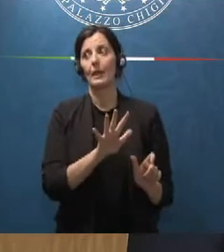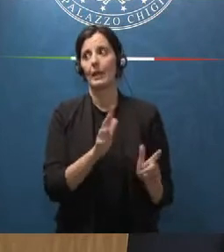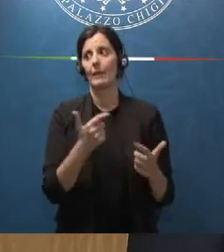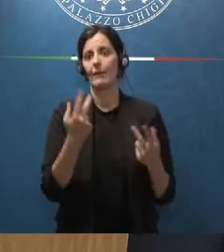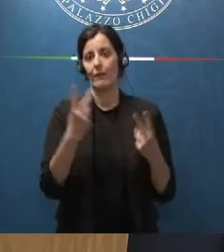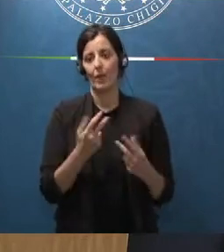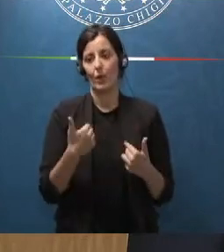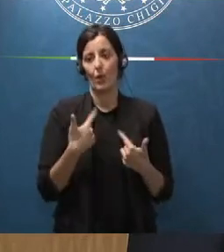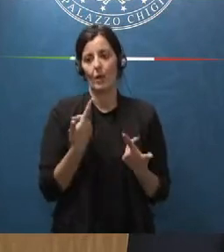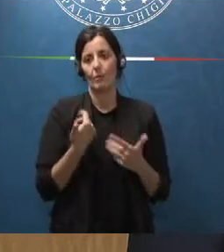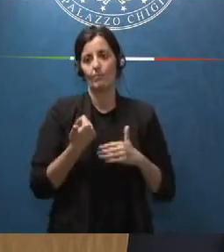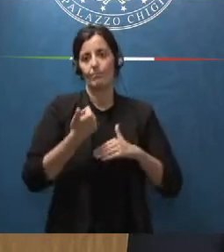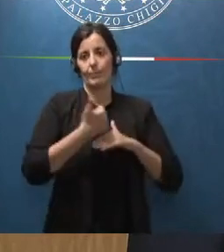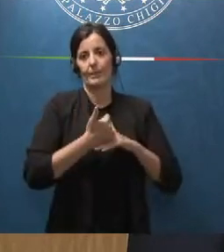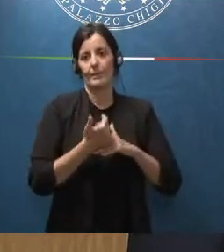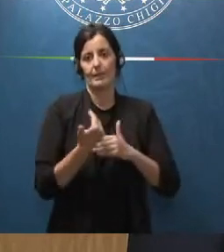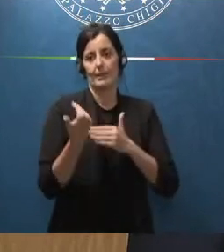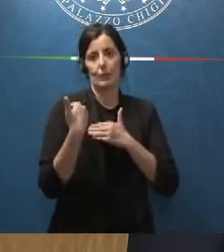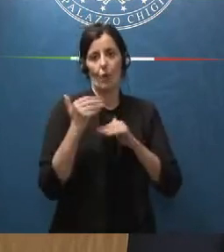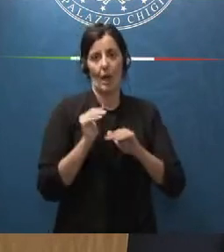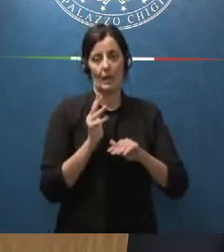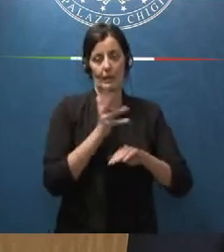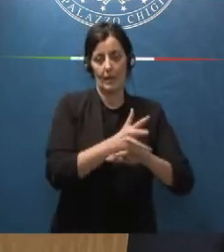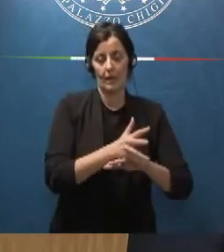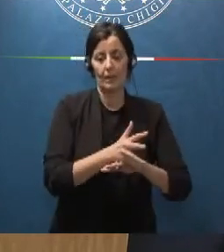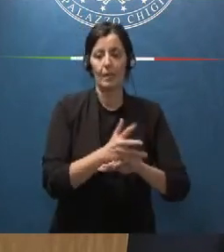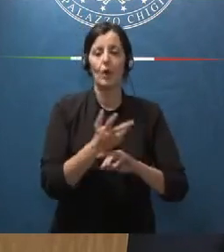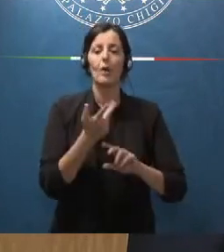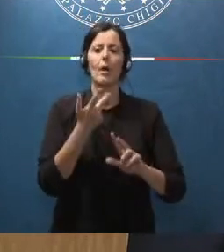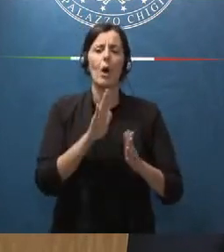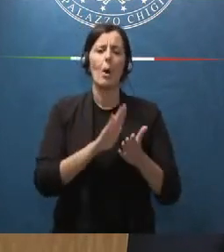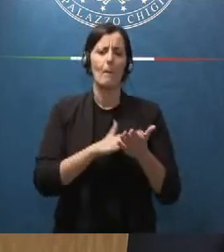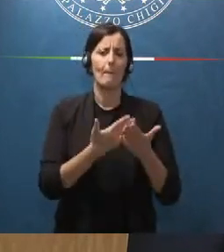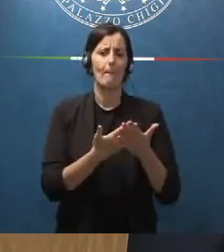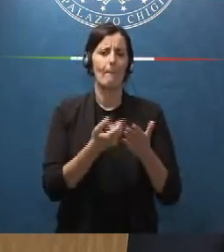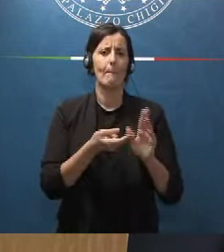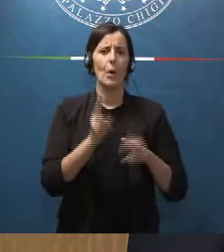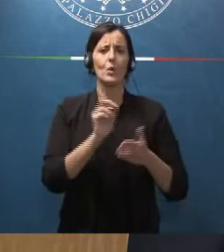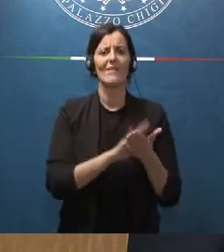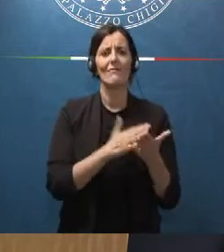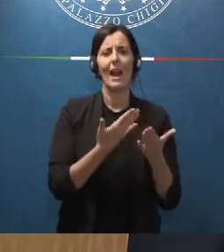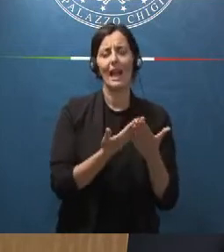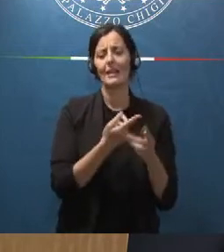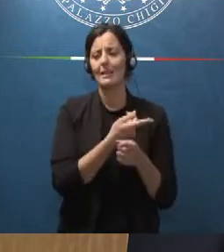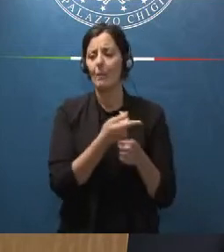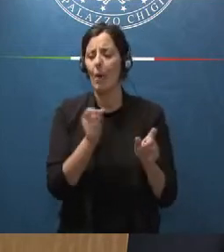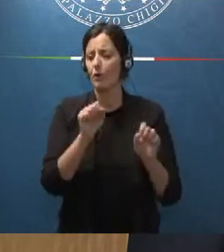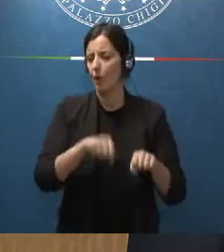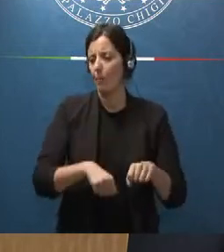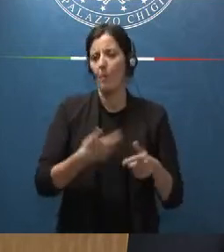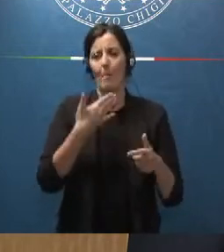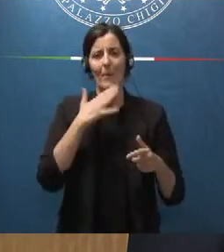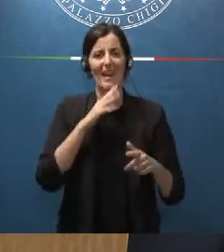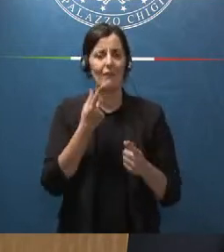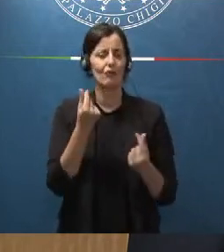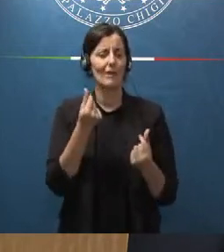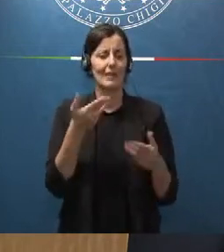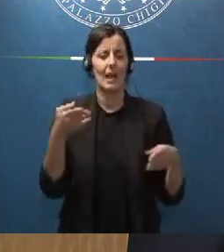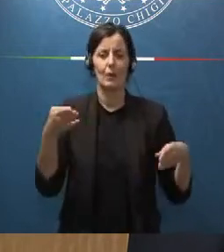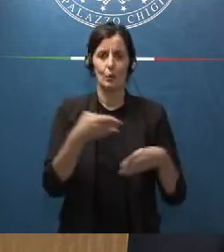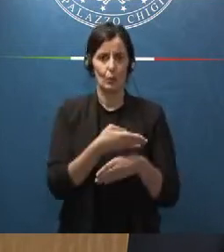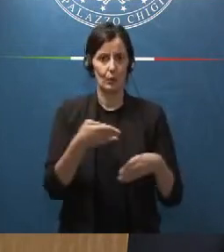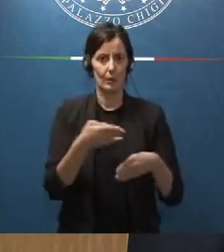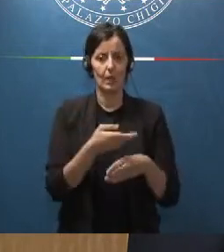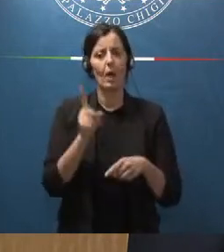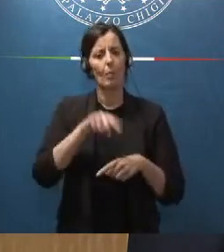titolarità con la possibilità che le plusvalenze possano essere possano godere di tutti i benefici fiscali collegati